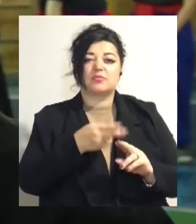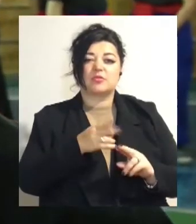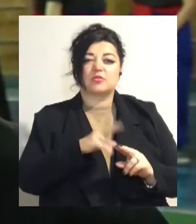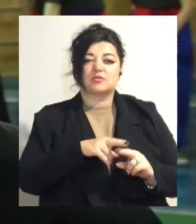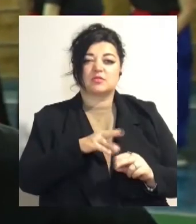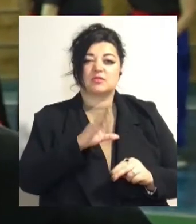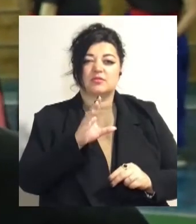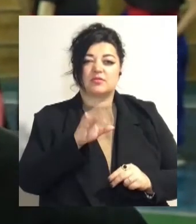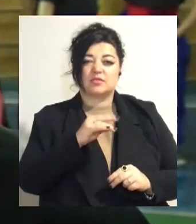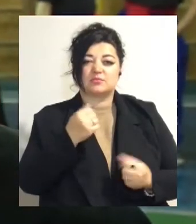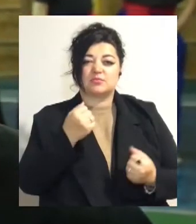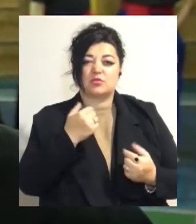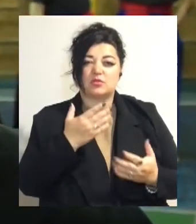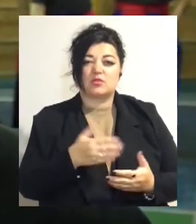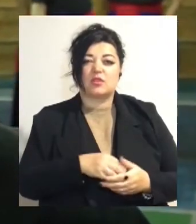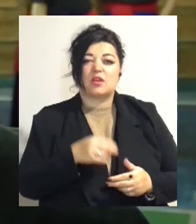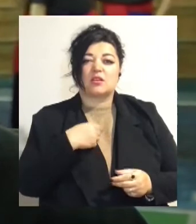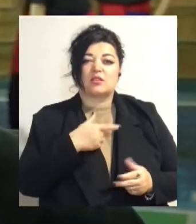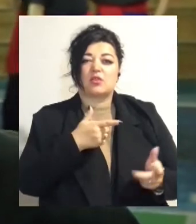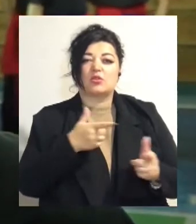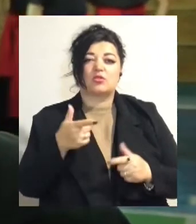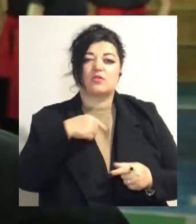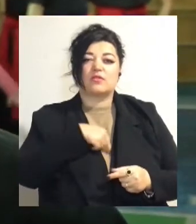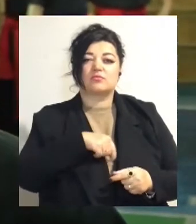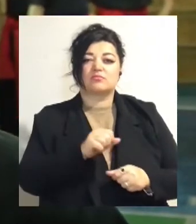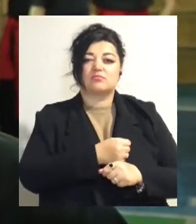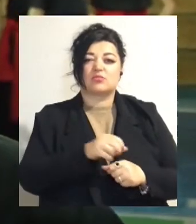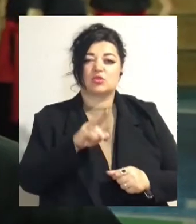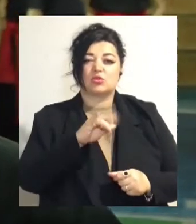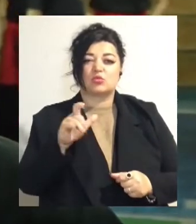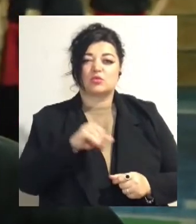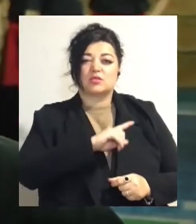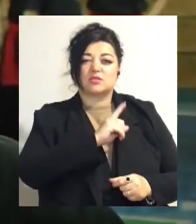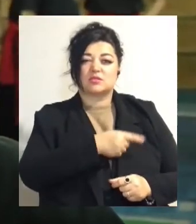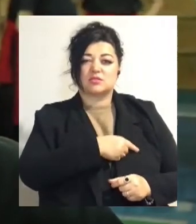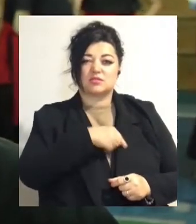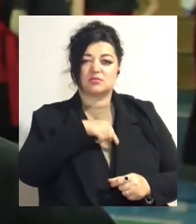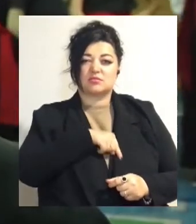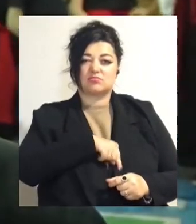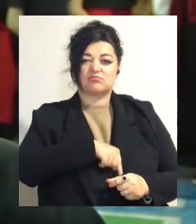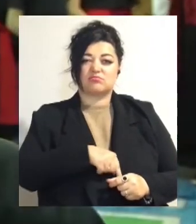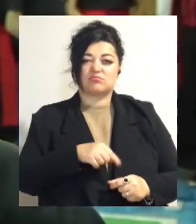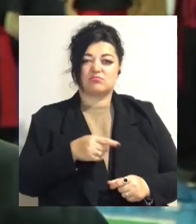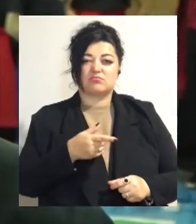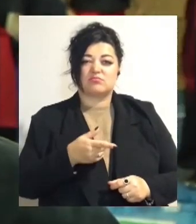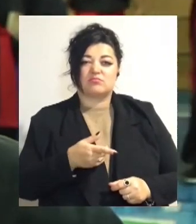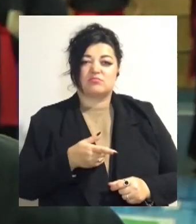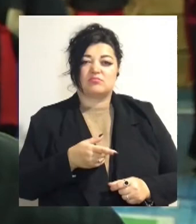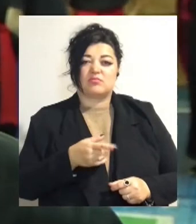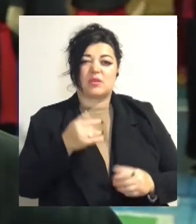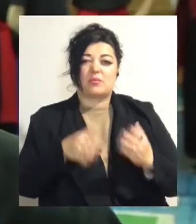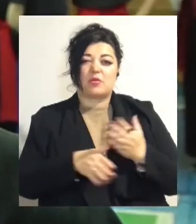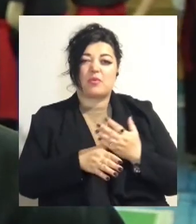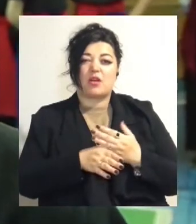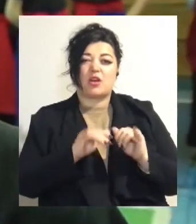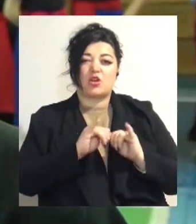першу чергу. Загортовує дух, силу, участь в самозащиту, самозахисту. Допомагає розвивати